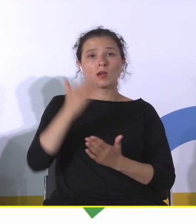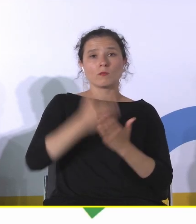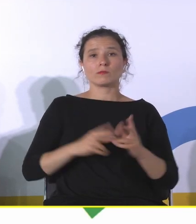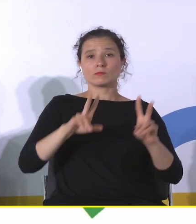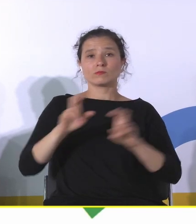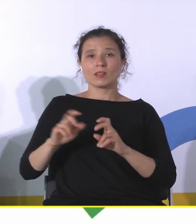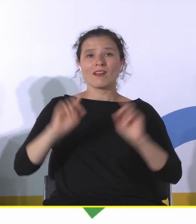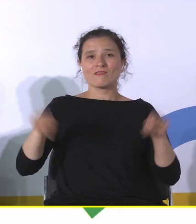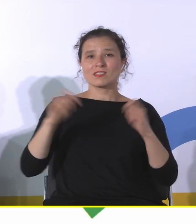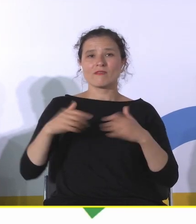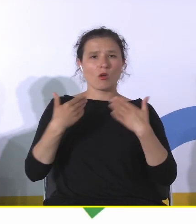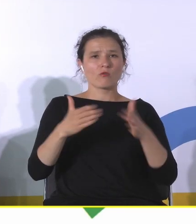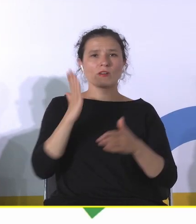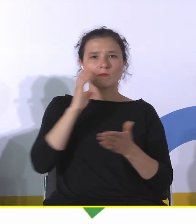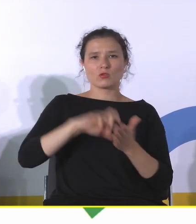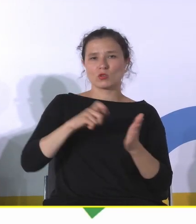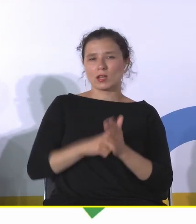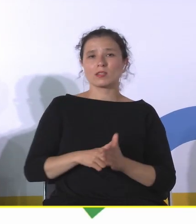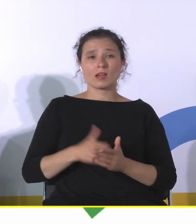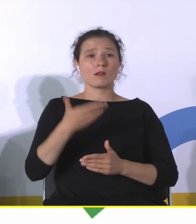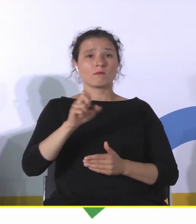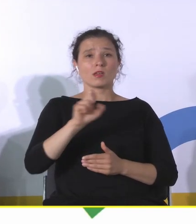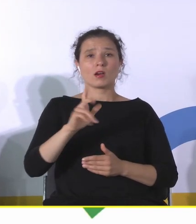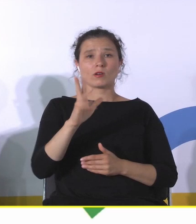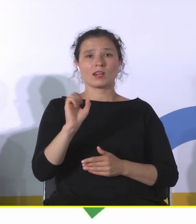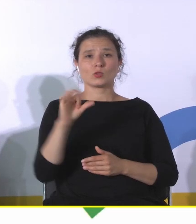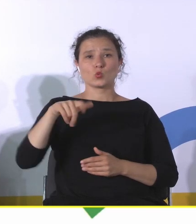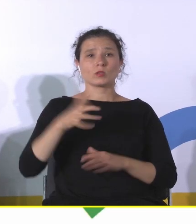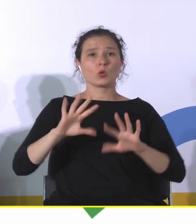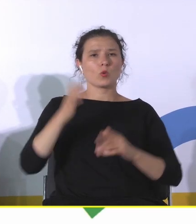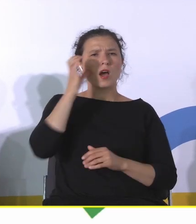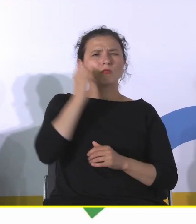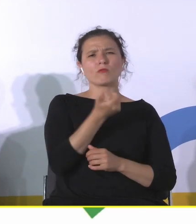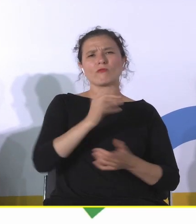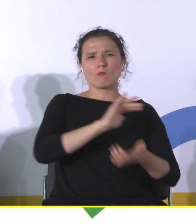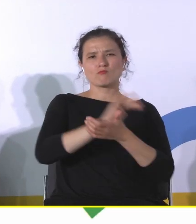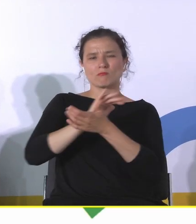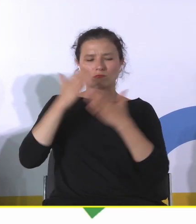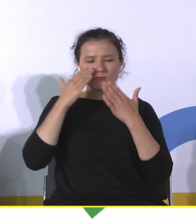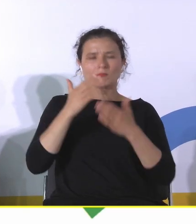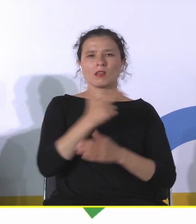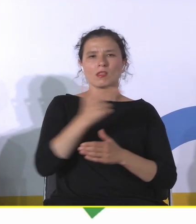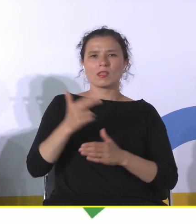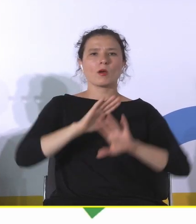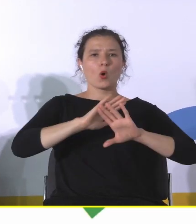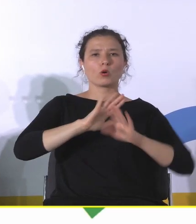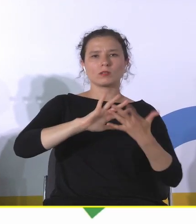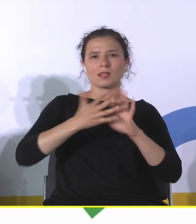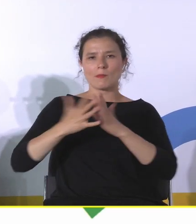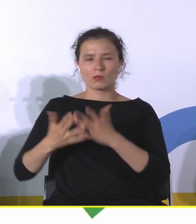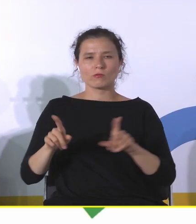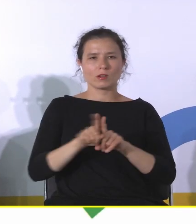Michał Krasucki jest także autorem licznych publikacji poświęconych ochronie zabytków i dziedzictwu